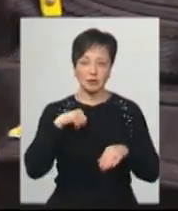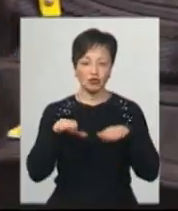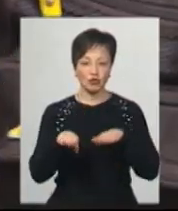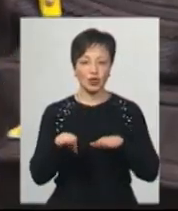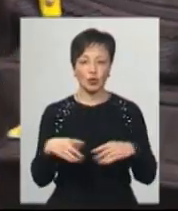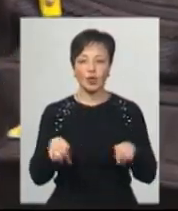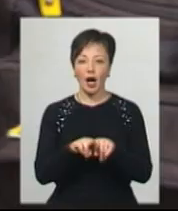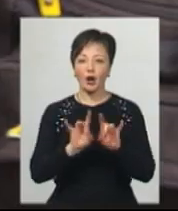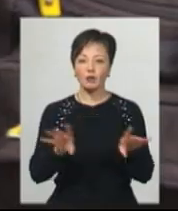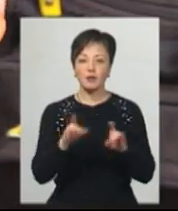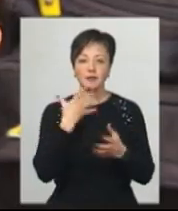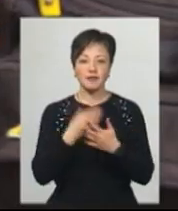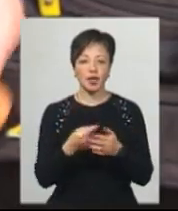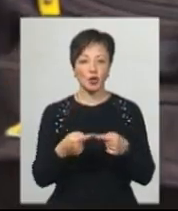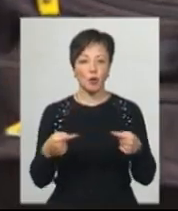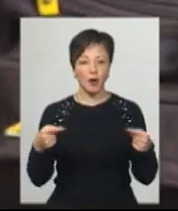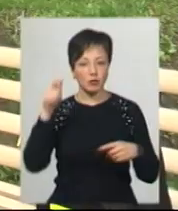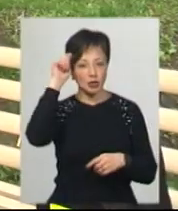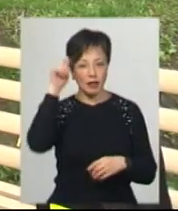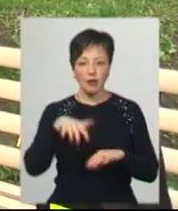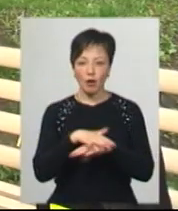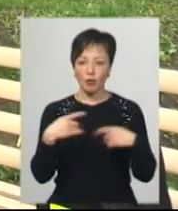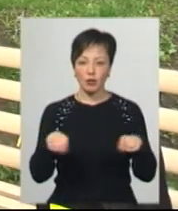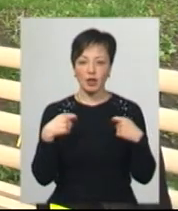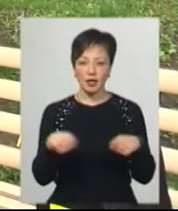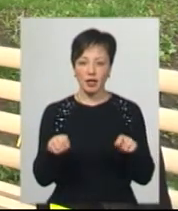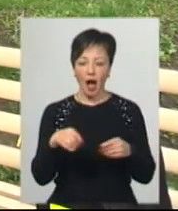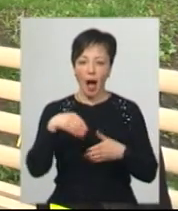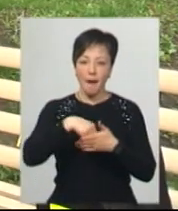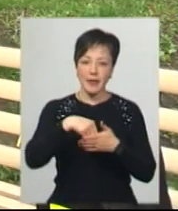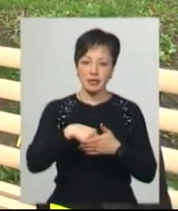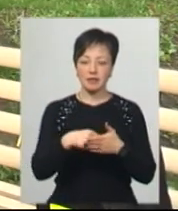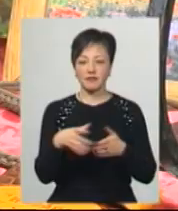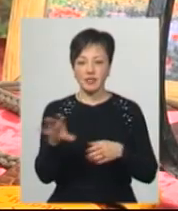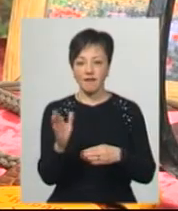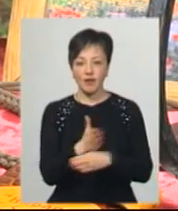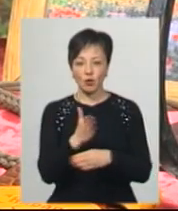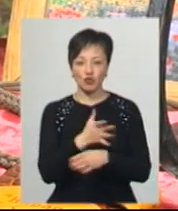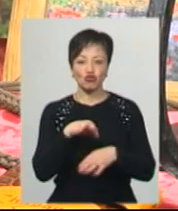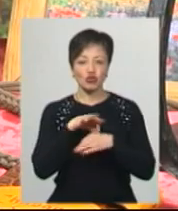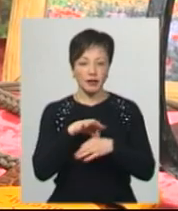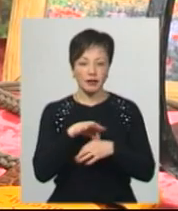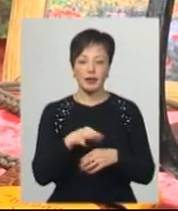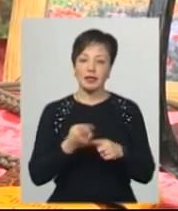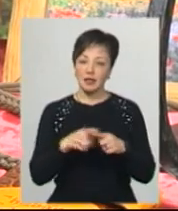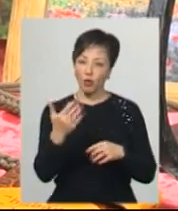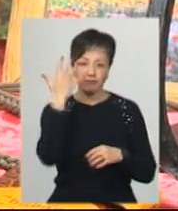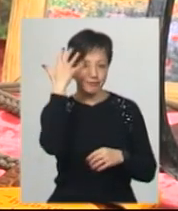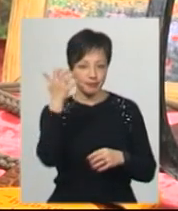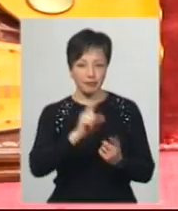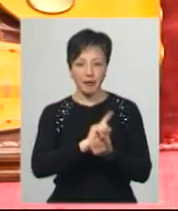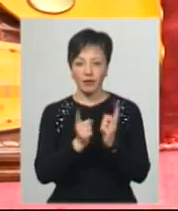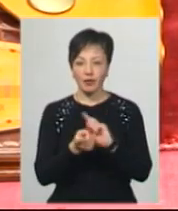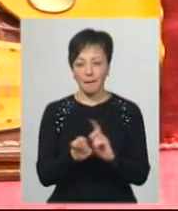Так розповідає про свій товар Ігор Чабанов. На ринку він продає ключниці-гаманці у все виготовлено зі шкіри. Чоловік каже, це його хобі, яке